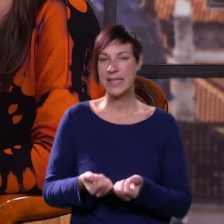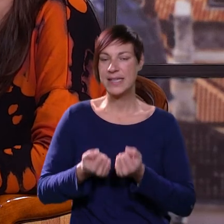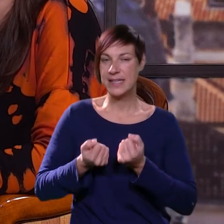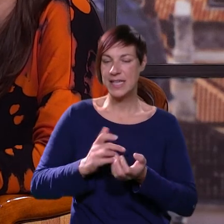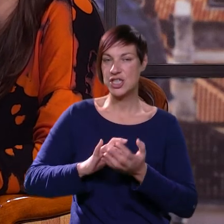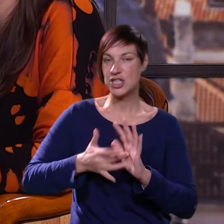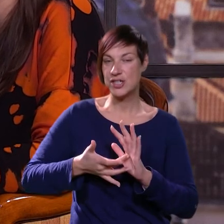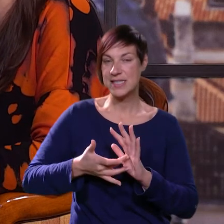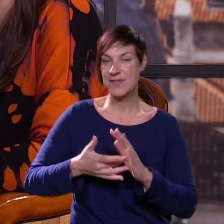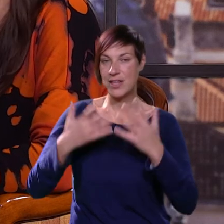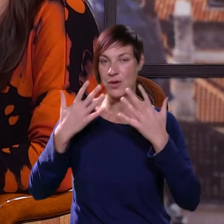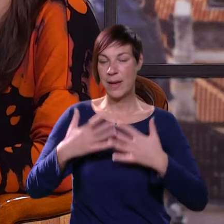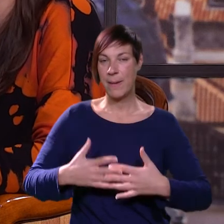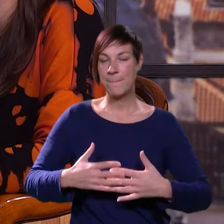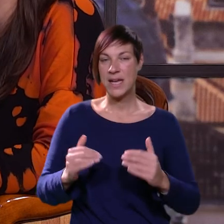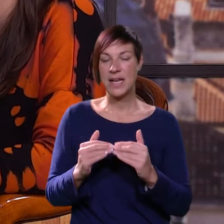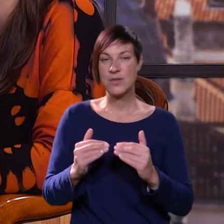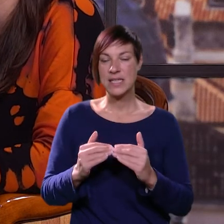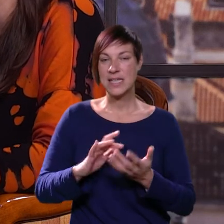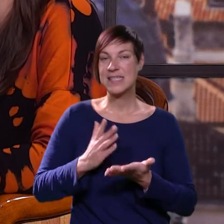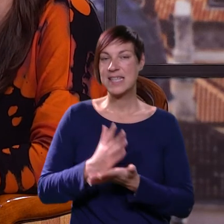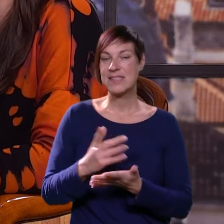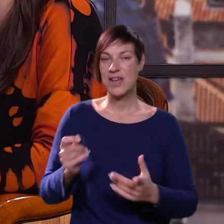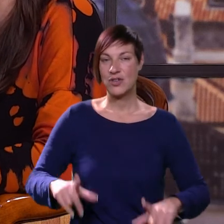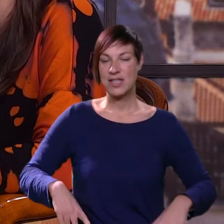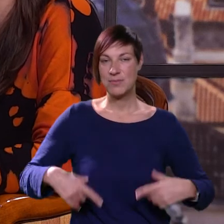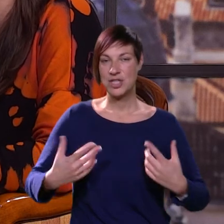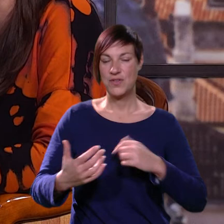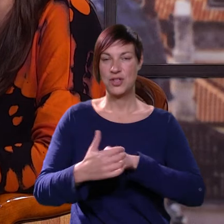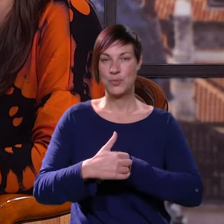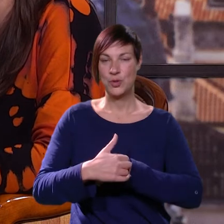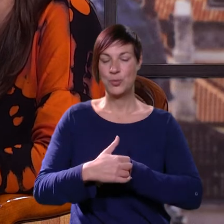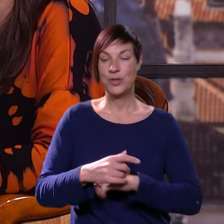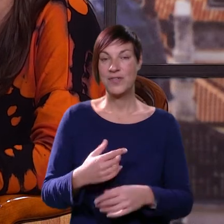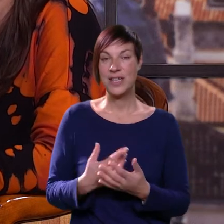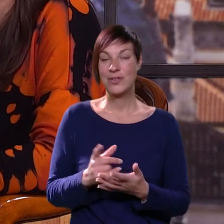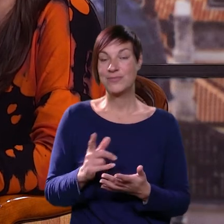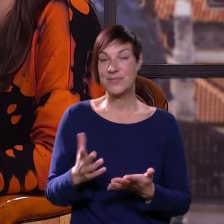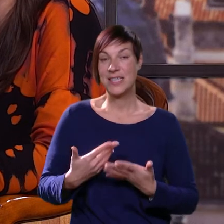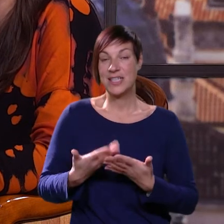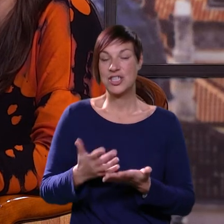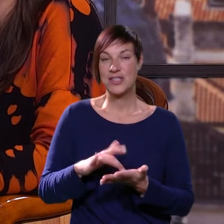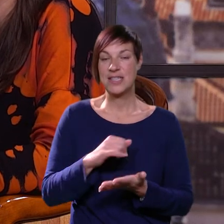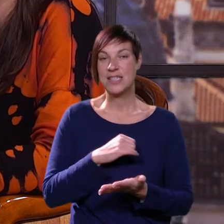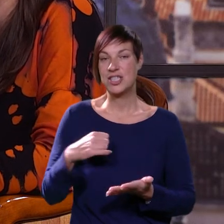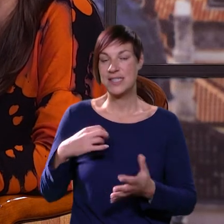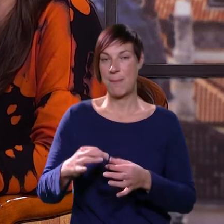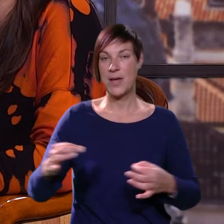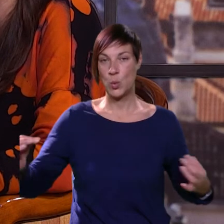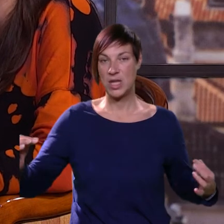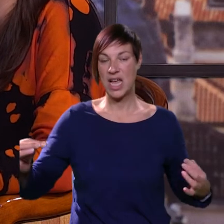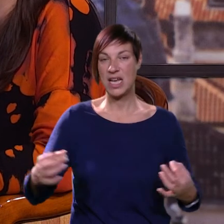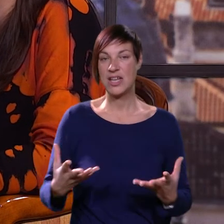teško sve to sad i pregledu skladiti sa svakodnevnim životom u Dubrovniku? Nije baš, ništo se tiče same